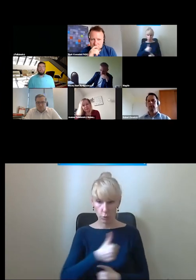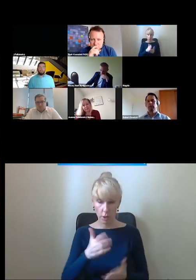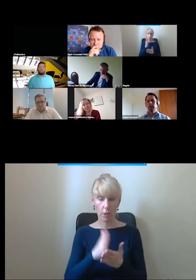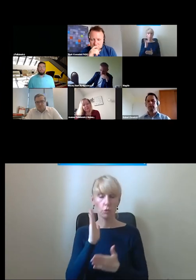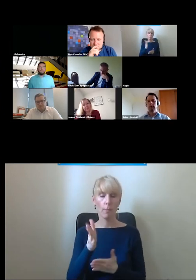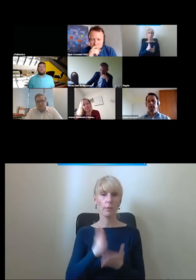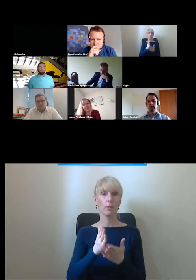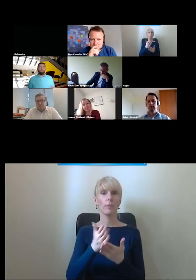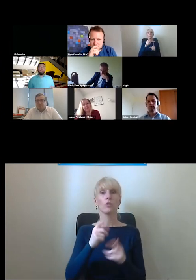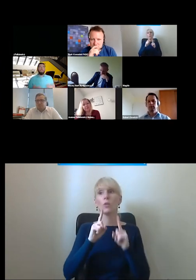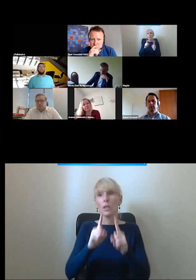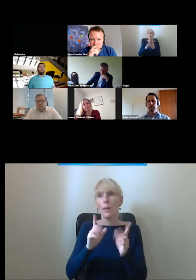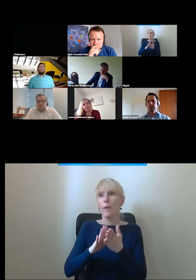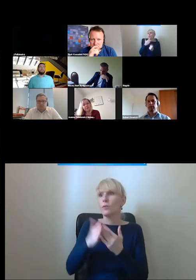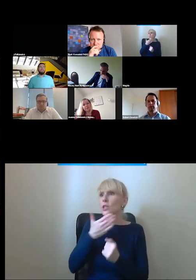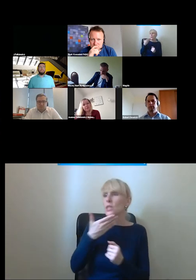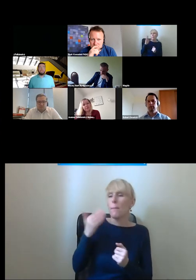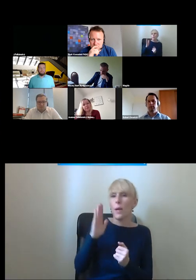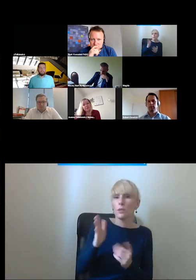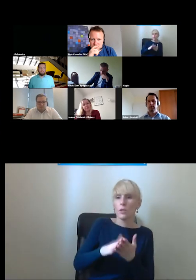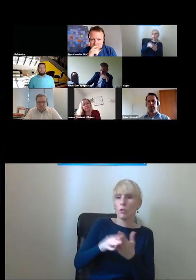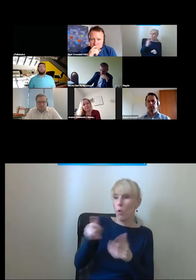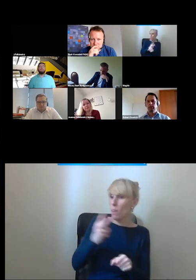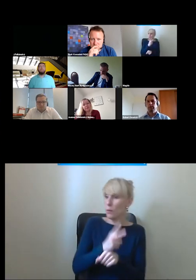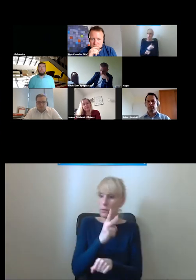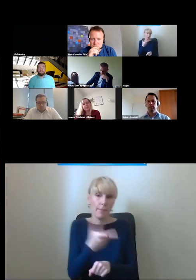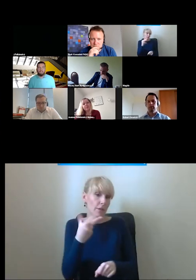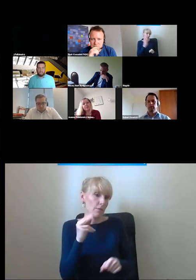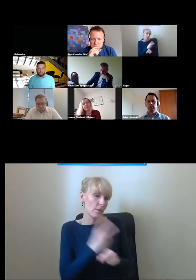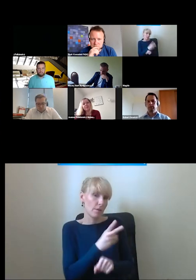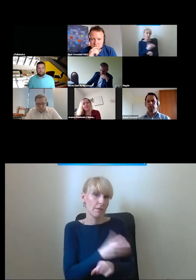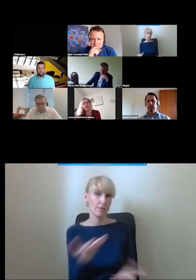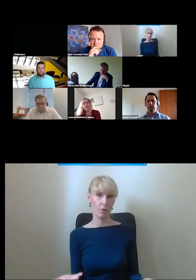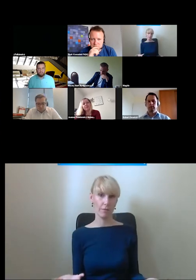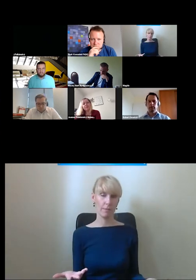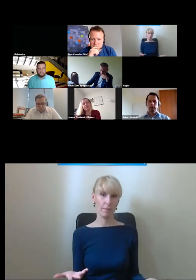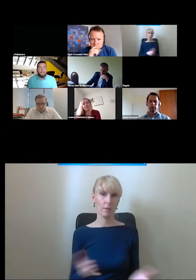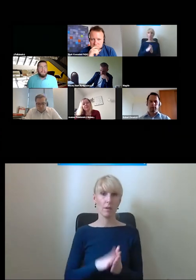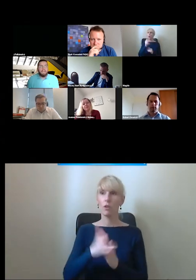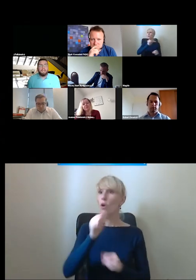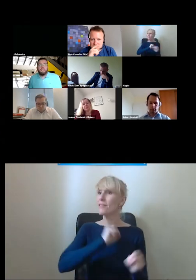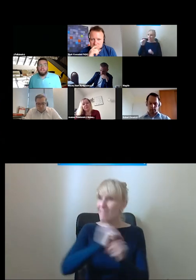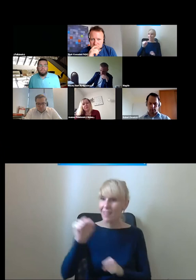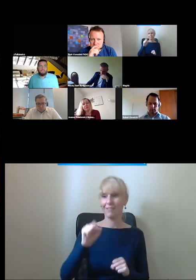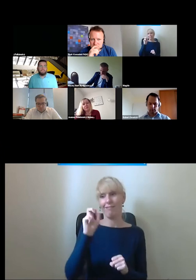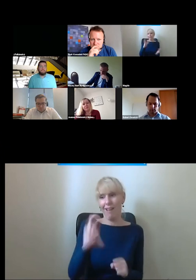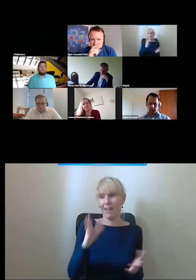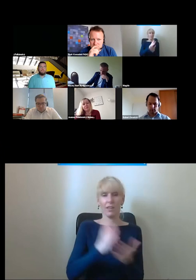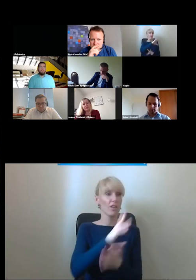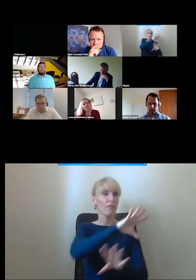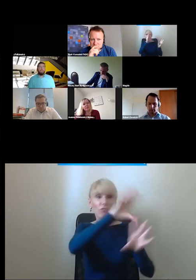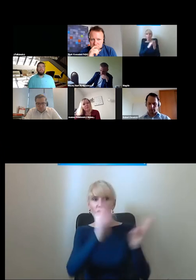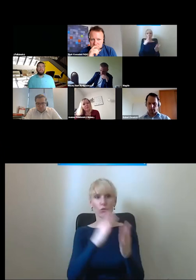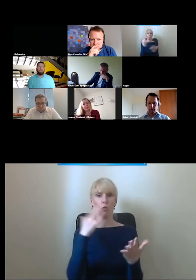bardziej nie będziemy zwracać już uwagi na to czy coś jest dostępne czy nie po prostu jest i każdy z tego będzie korzystał dlatego uważam że